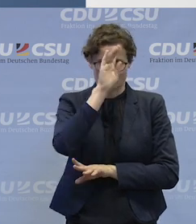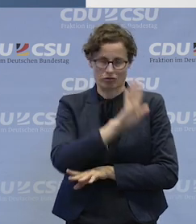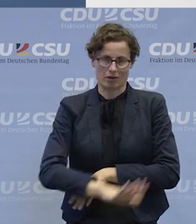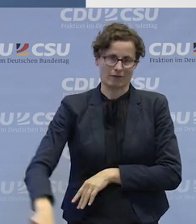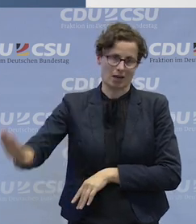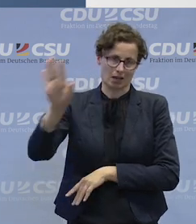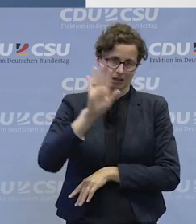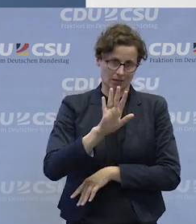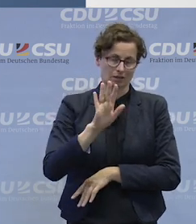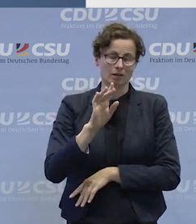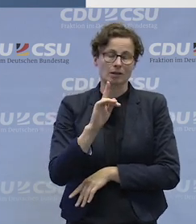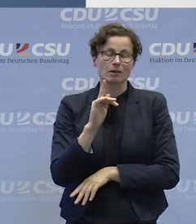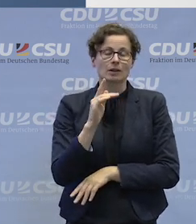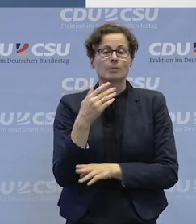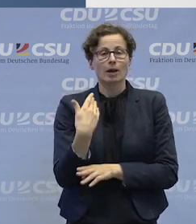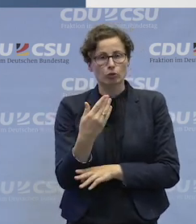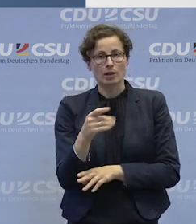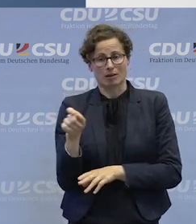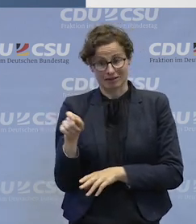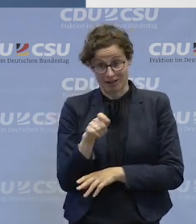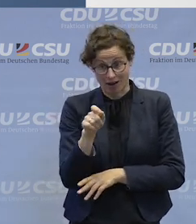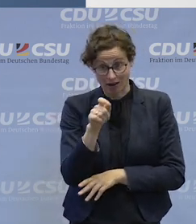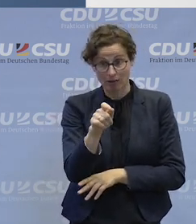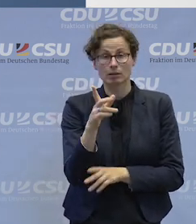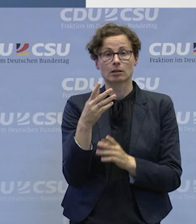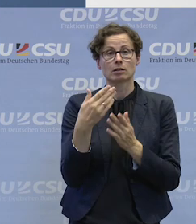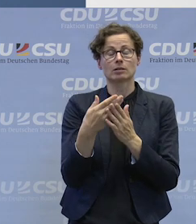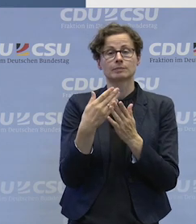was wir besonders bedauern, zumindest im Saarland, dass von den ganzen